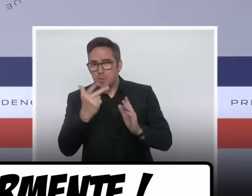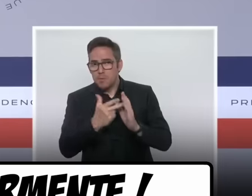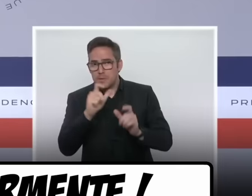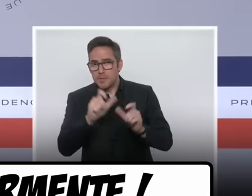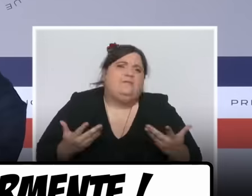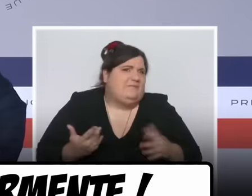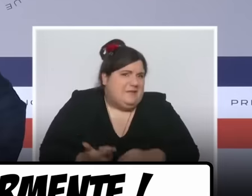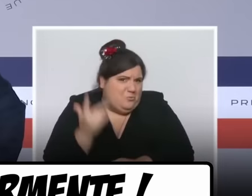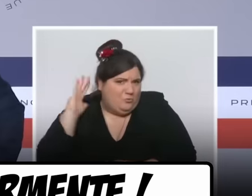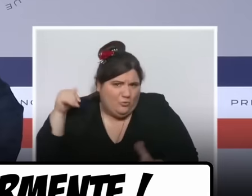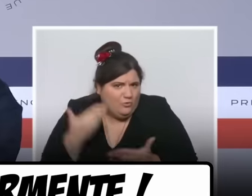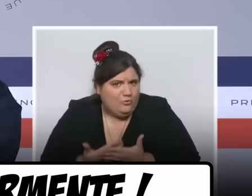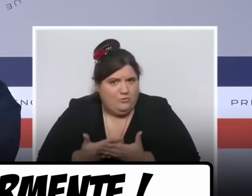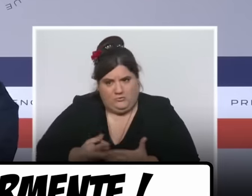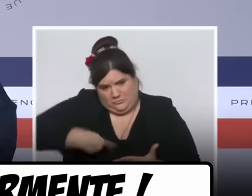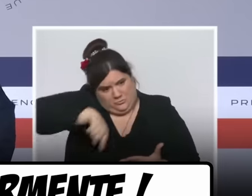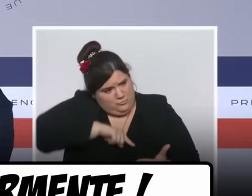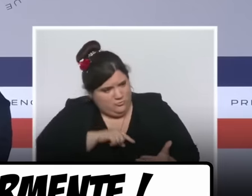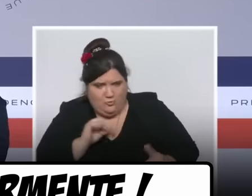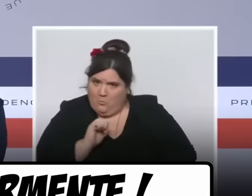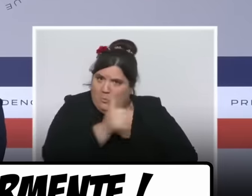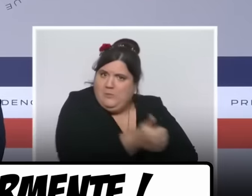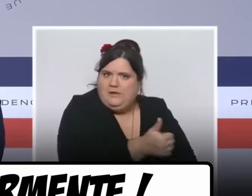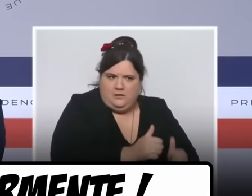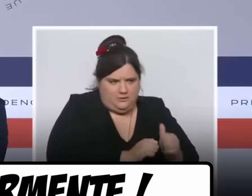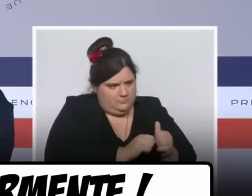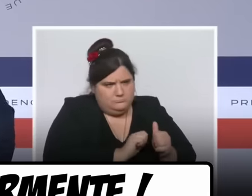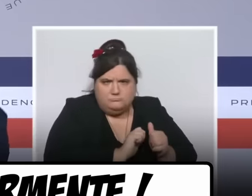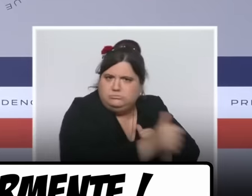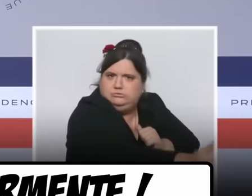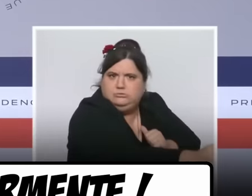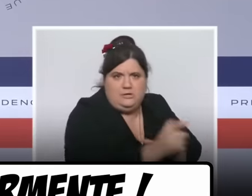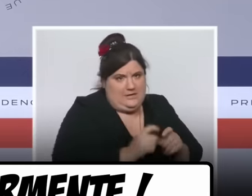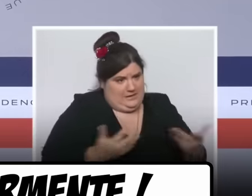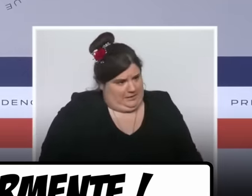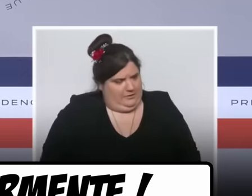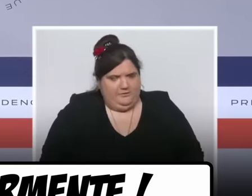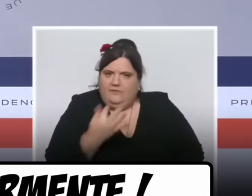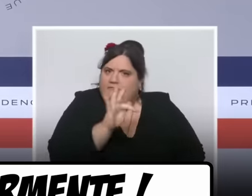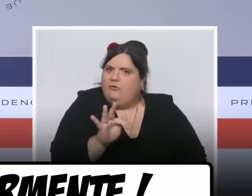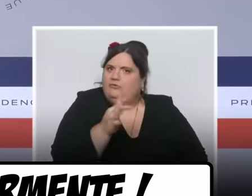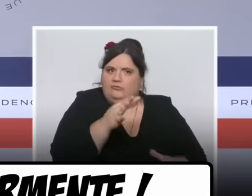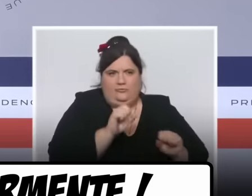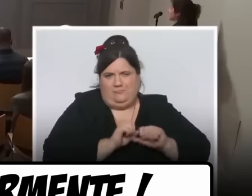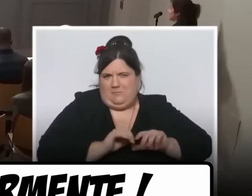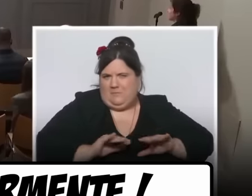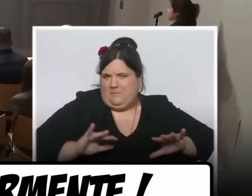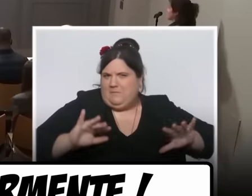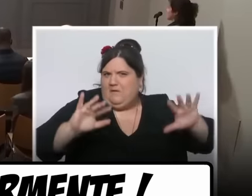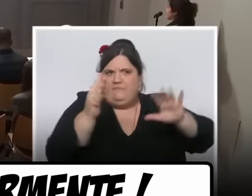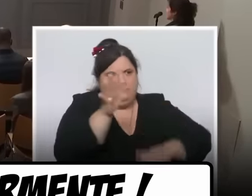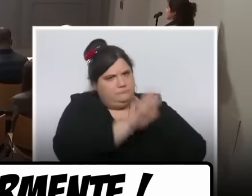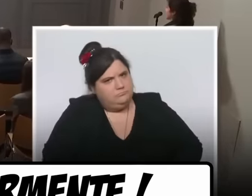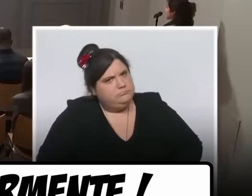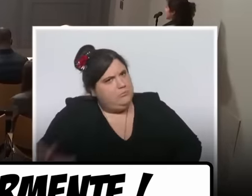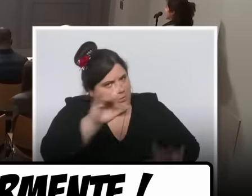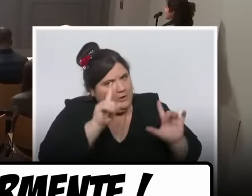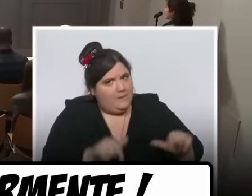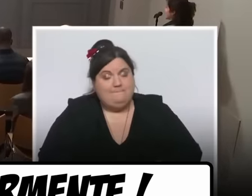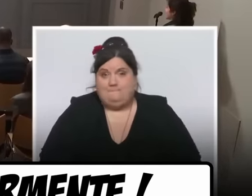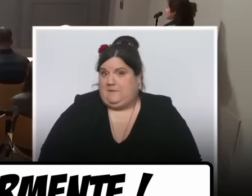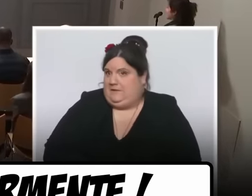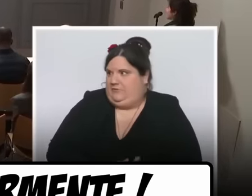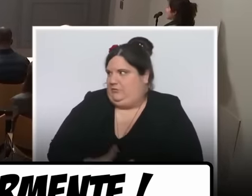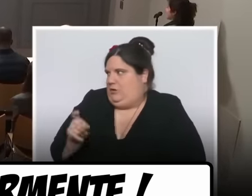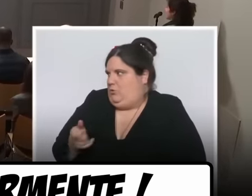parterre de journalistes. Et vous allez voir qu'une question d'une journaliste a quelque peu fait tousser Olivier Véran au sens propre comme au sens figuré. Je vous